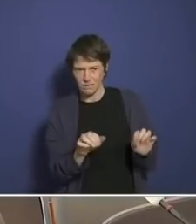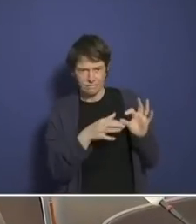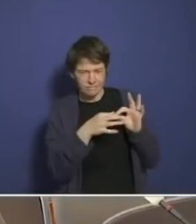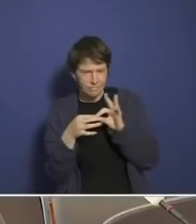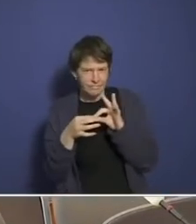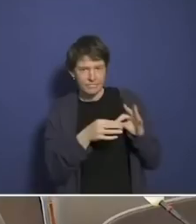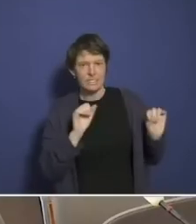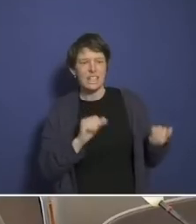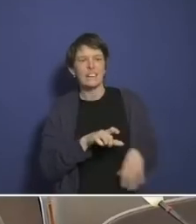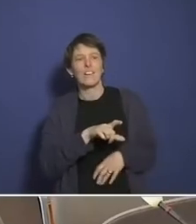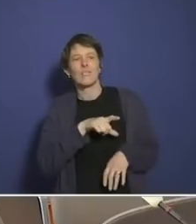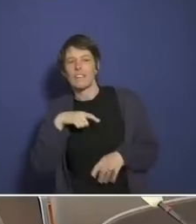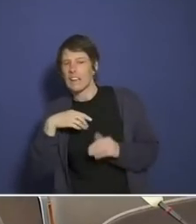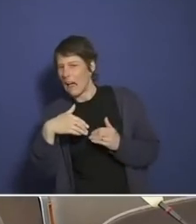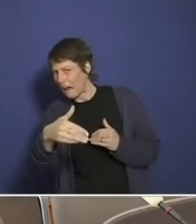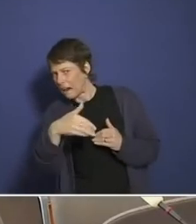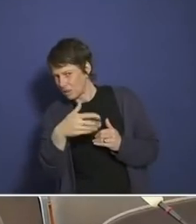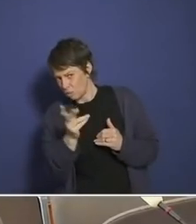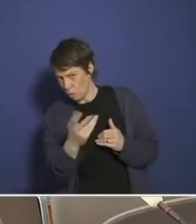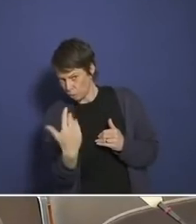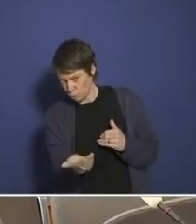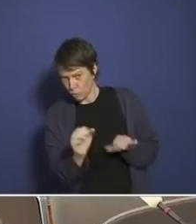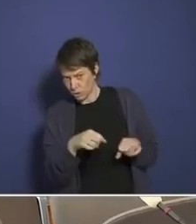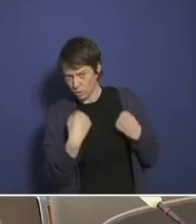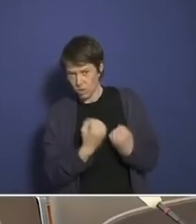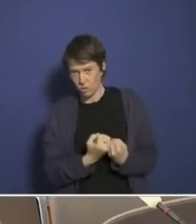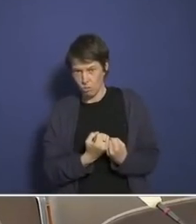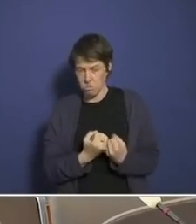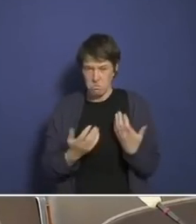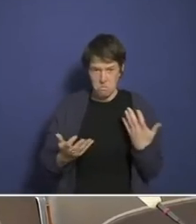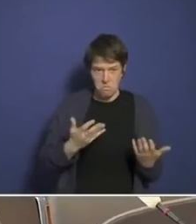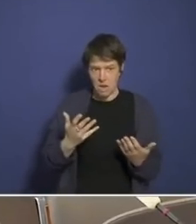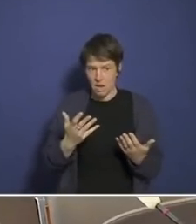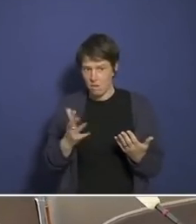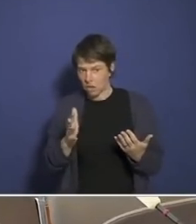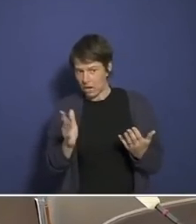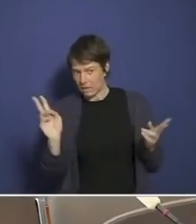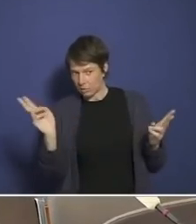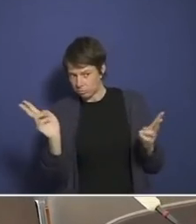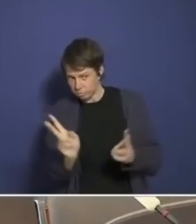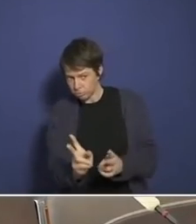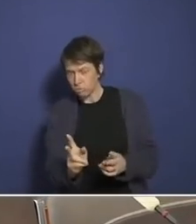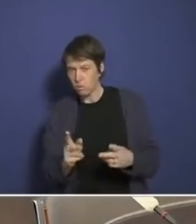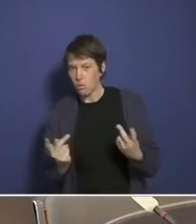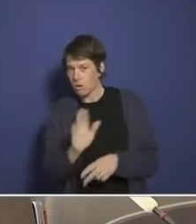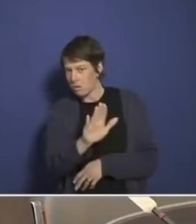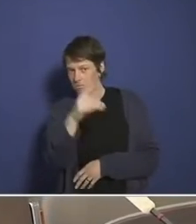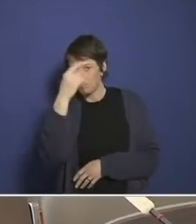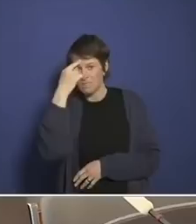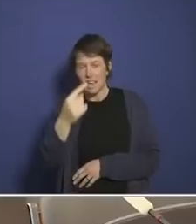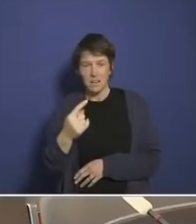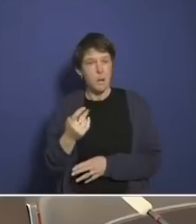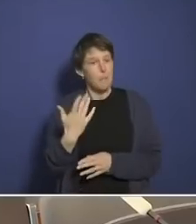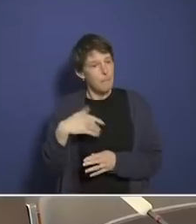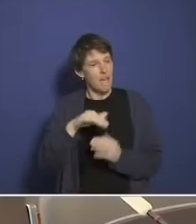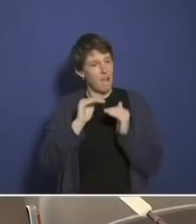Wie lange erwartet uns das noch? Also wird das jetzt dann irgendwann weniger? Oder gehen Sie davon aus, dass das noch